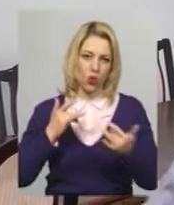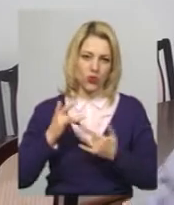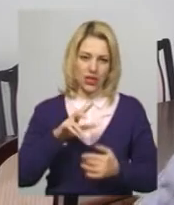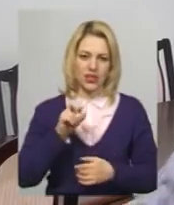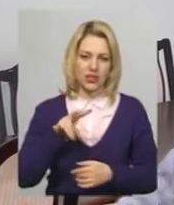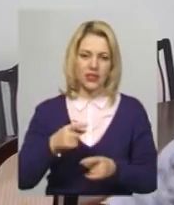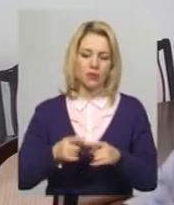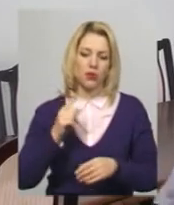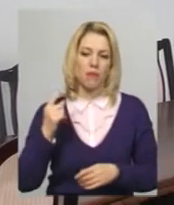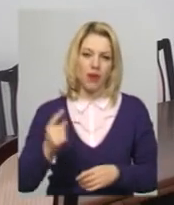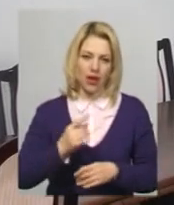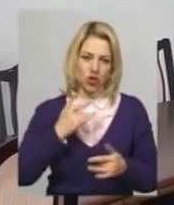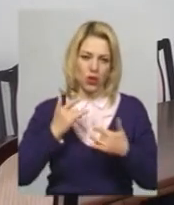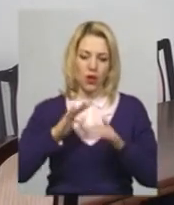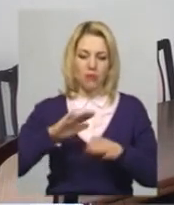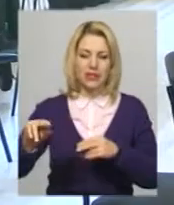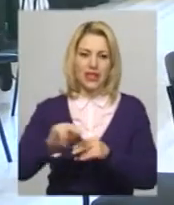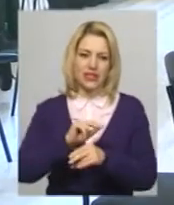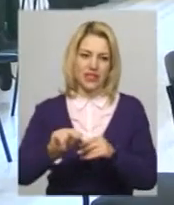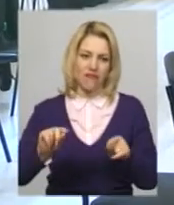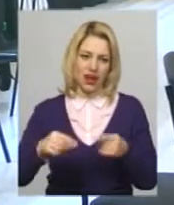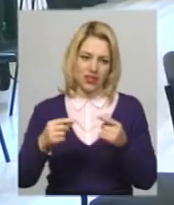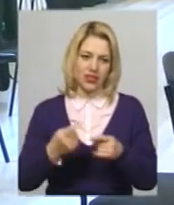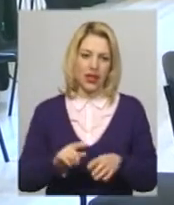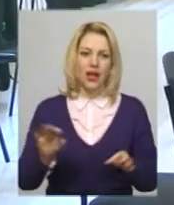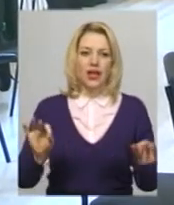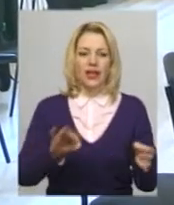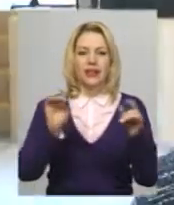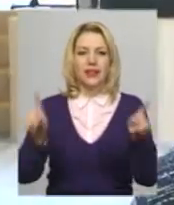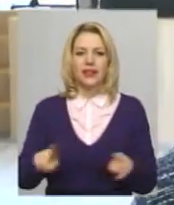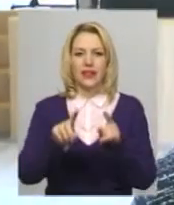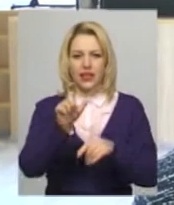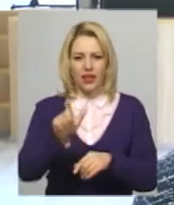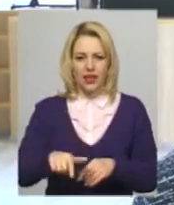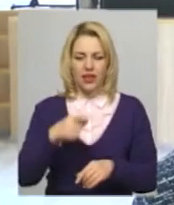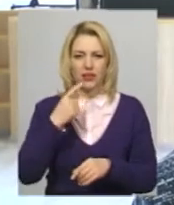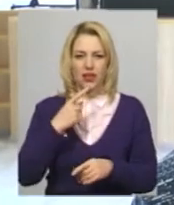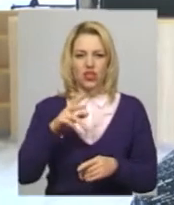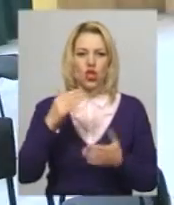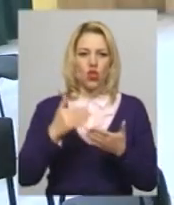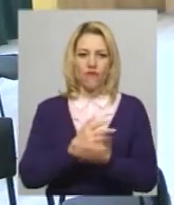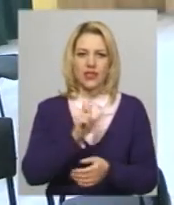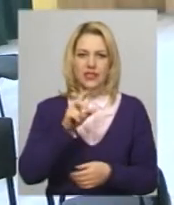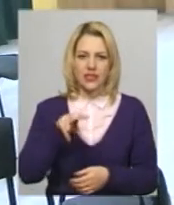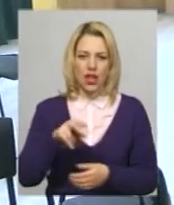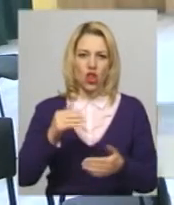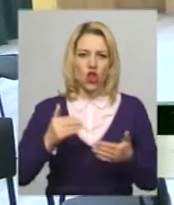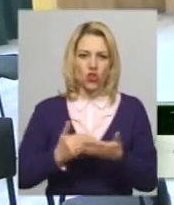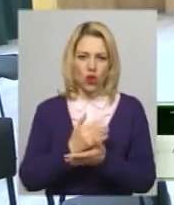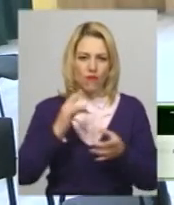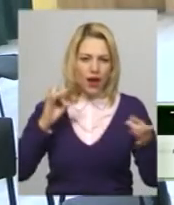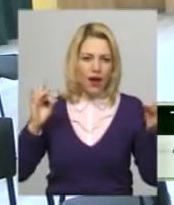перший концерт після реставрації цього залу. Диригент Тарас Мартиник каже, в новому залі нова акустика. Зараз більш такий він